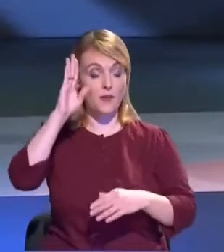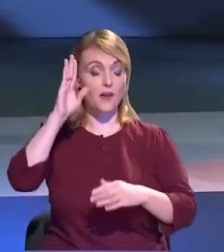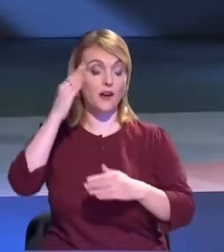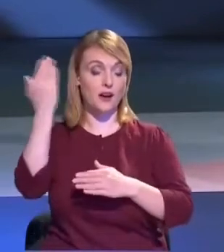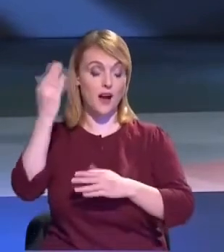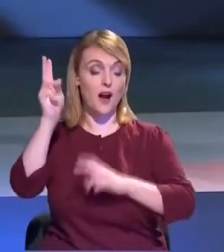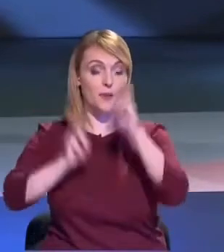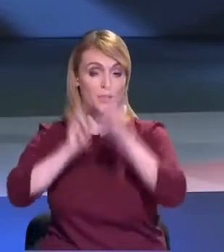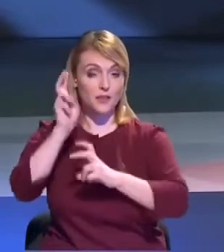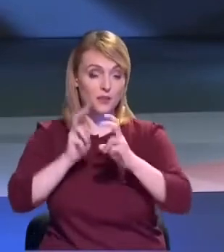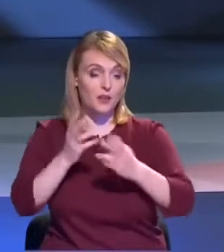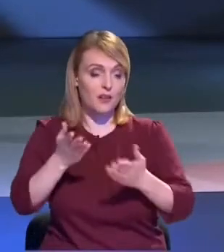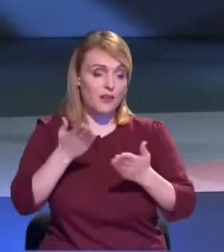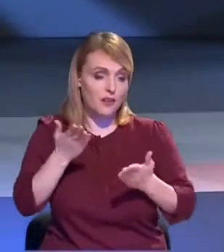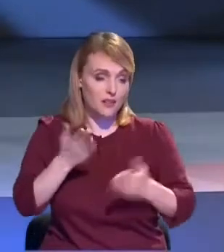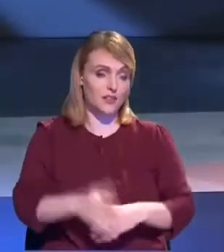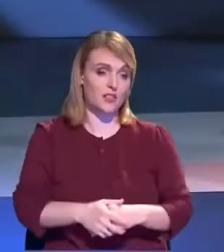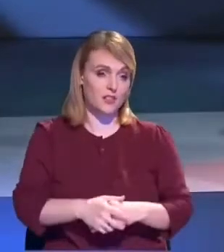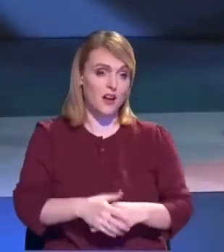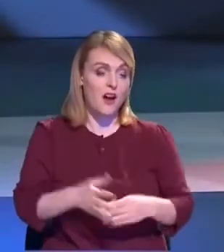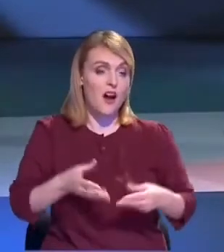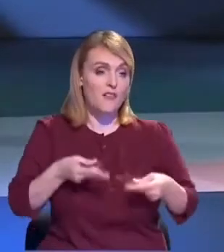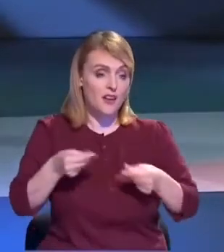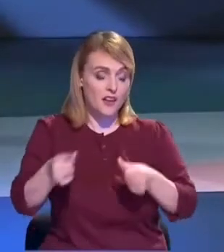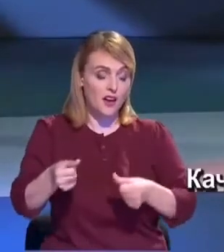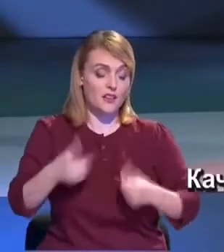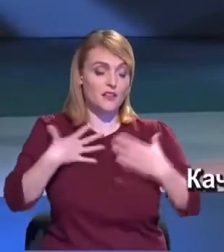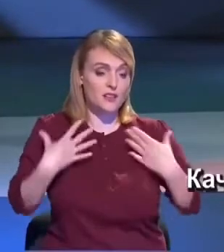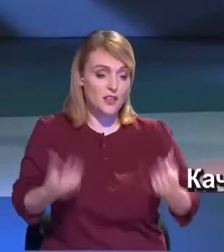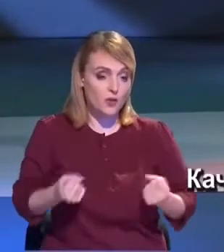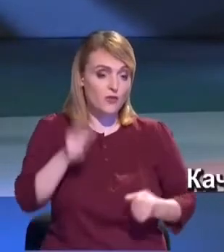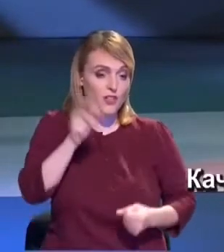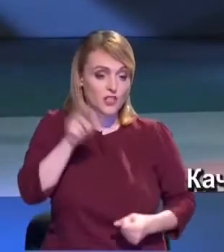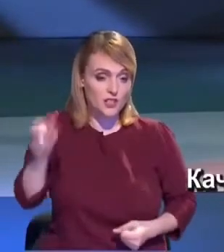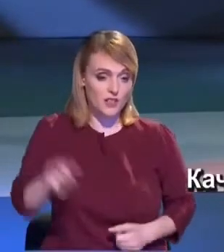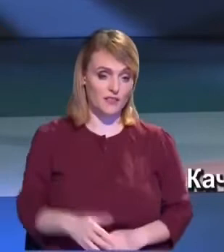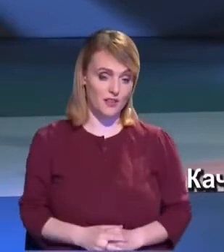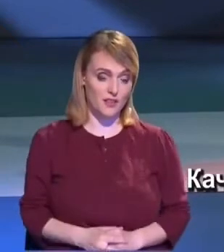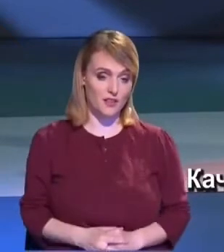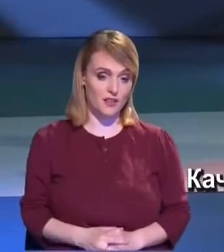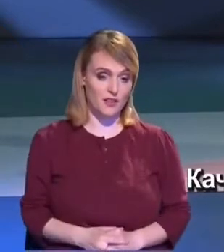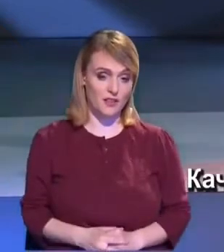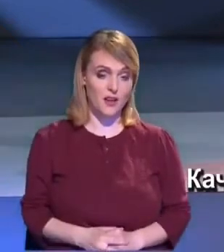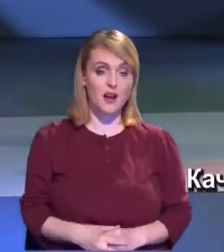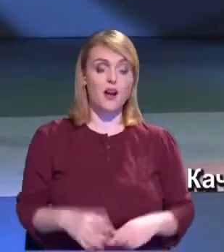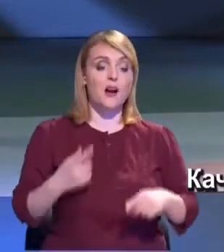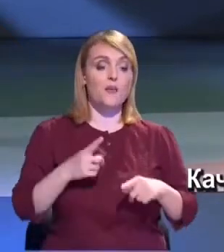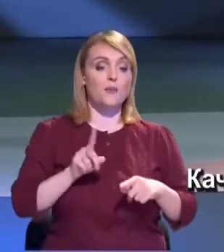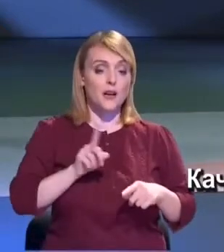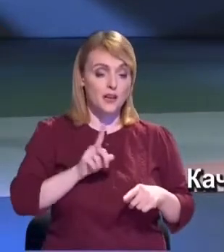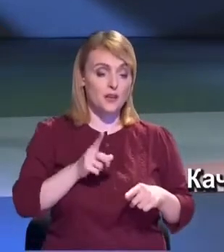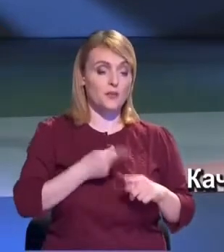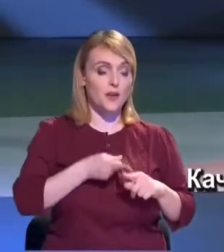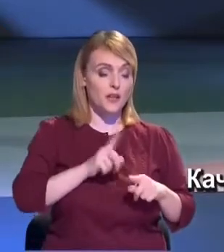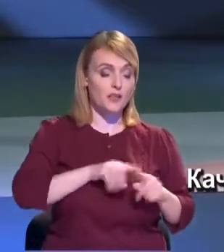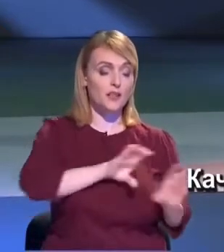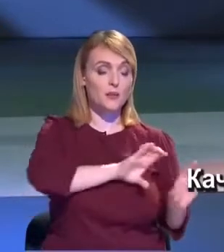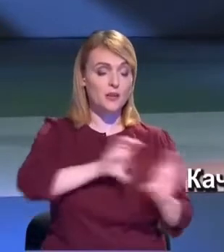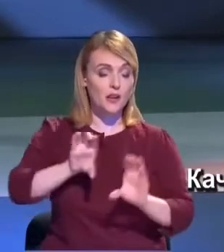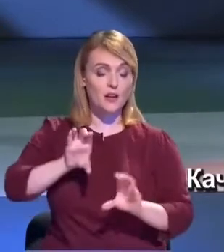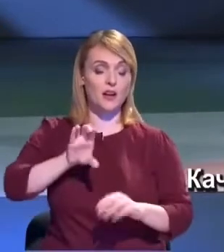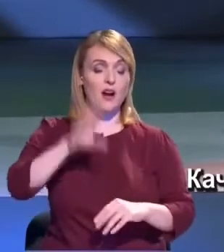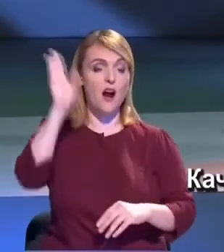mai cu seamă pentru sănătatea publică a cetățenilor. În acest sens, o alimentare publică, o alimentare a oamenilor cu apă